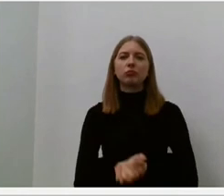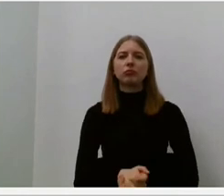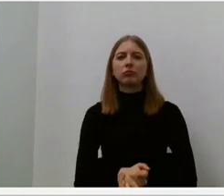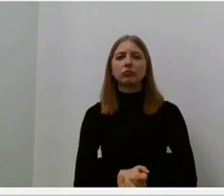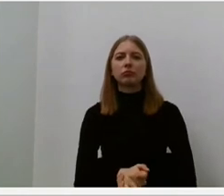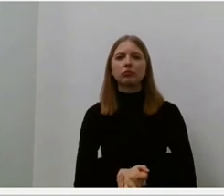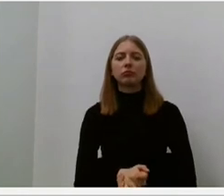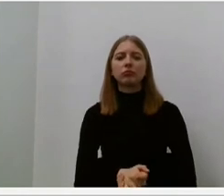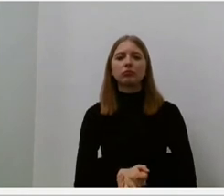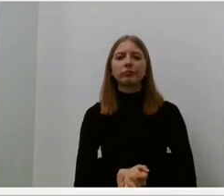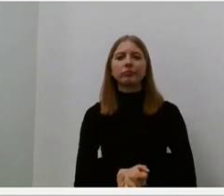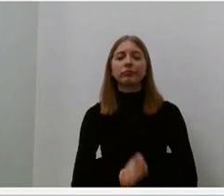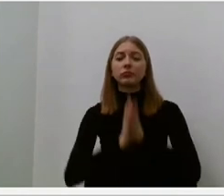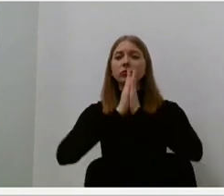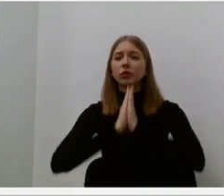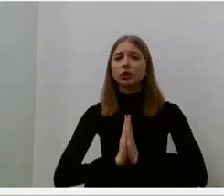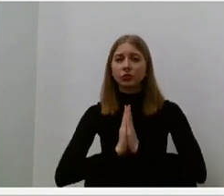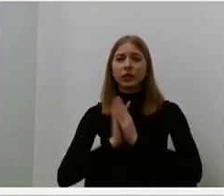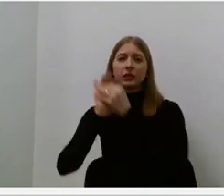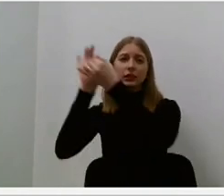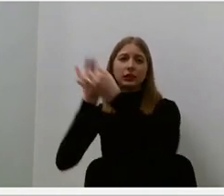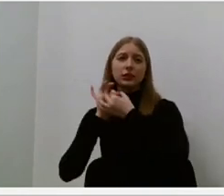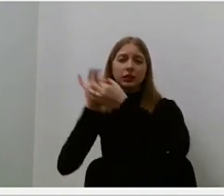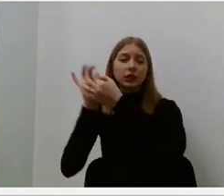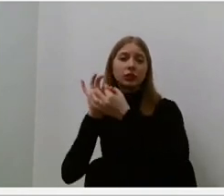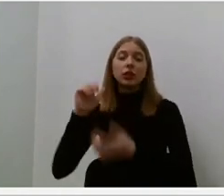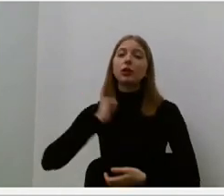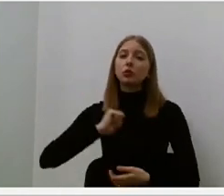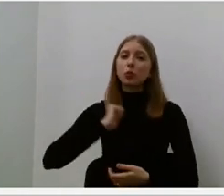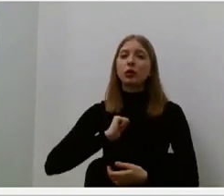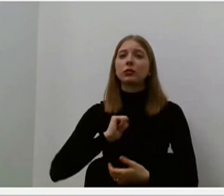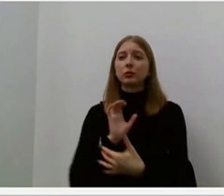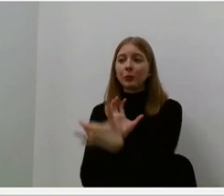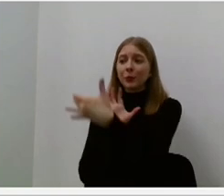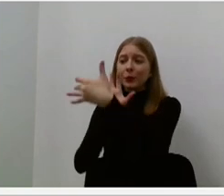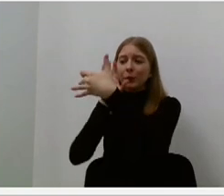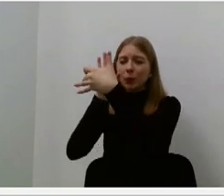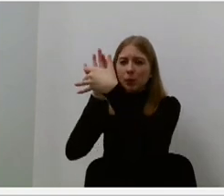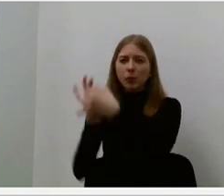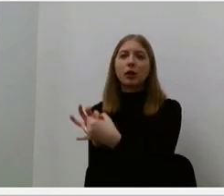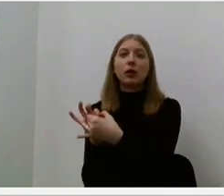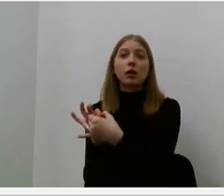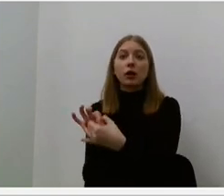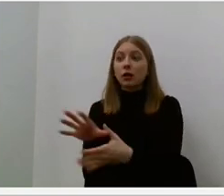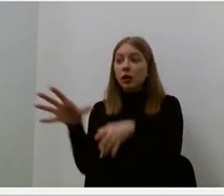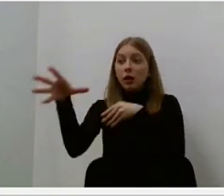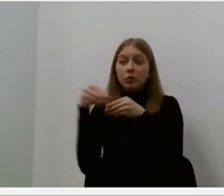ryšys, kuris sujungia žmonės, kai jie negali būti kartu.